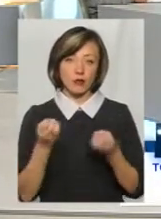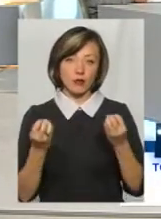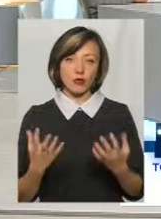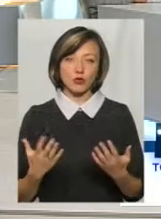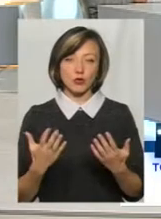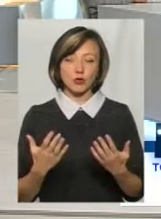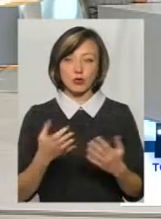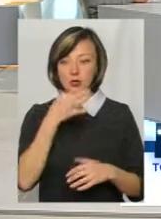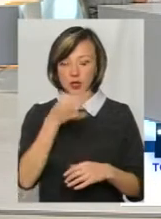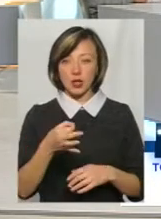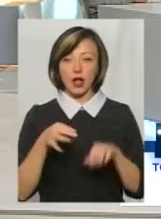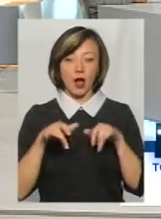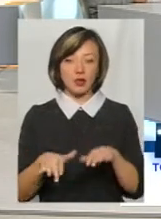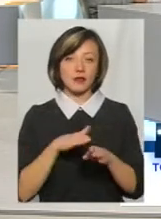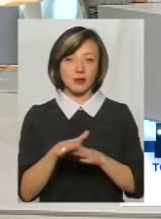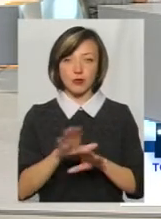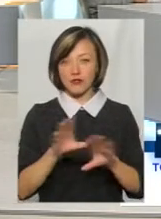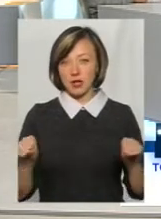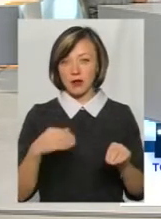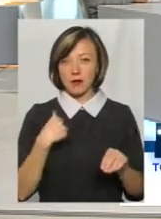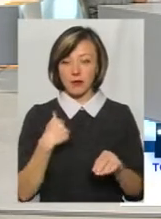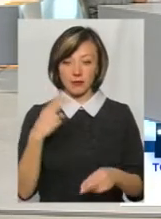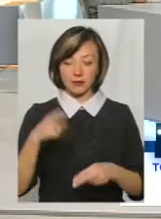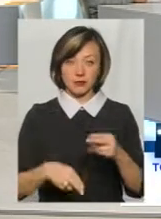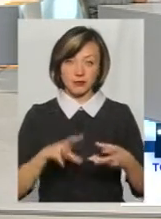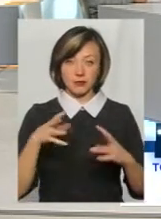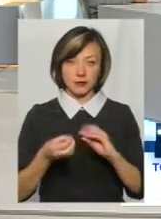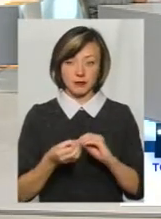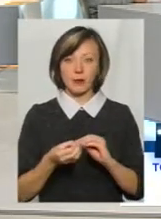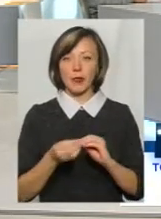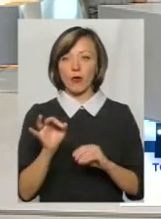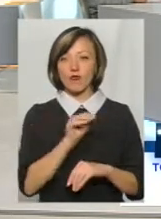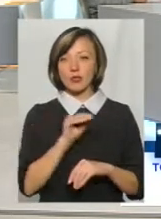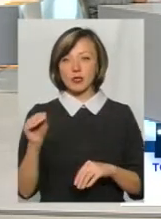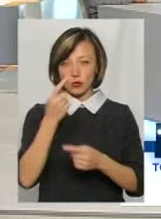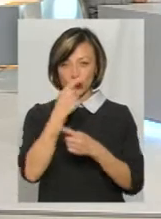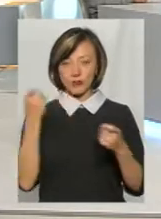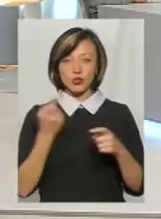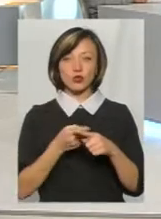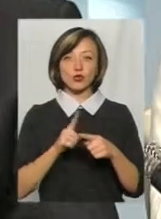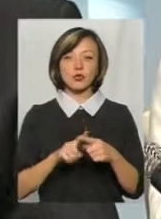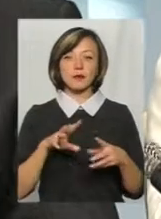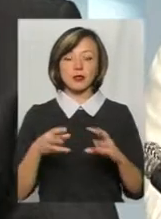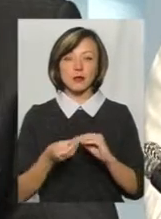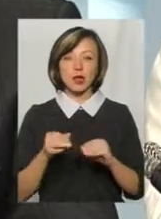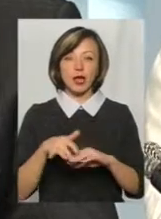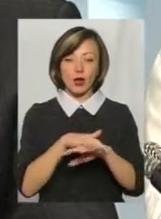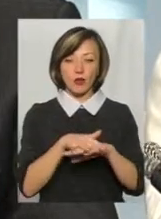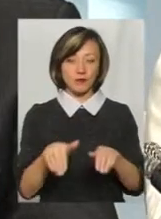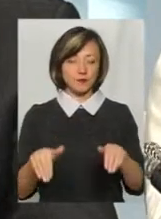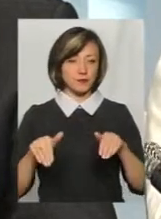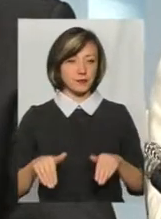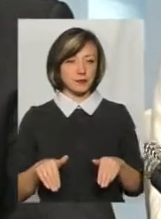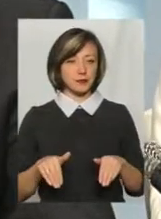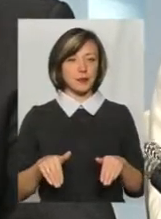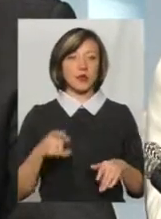заявили, що так, акція відбулася, все, ми підводимо підсумки, було офіційно озвучено ці підсумки, і громадськість відійшла. Тому